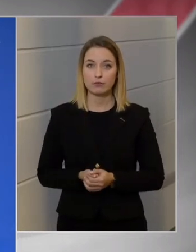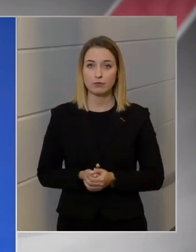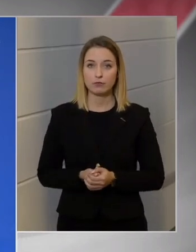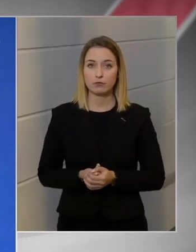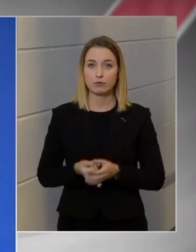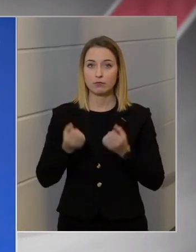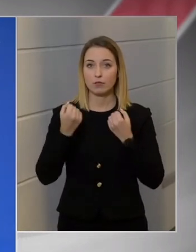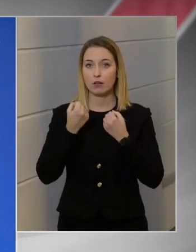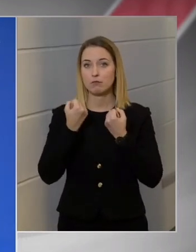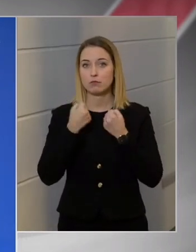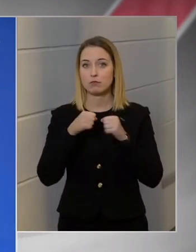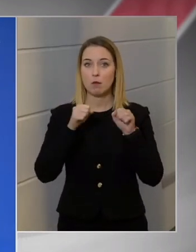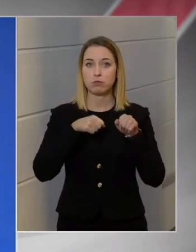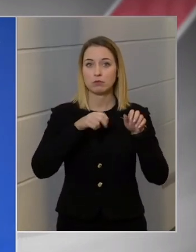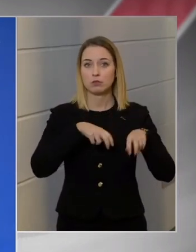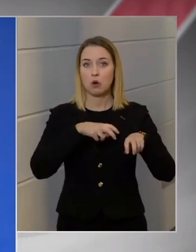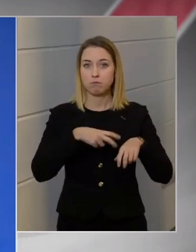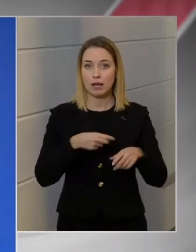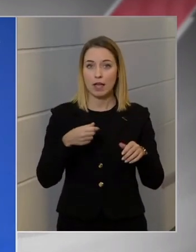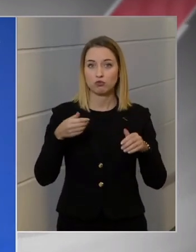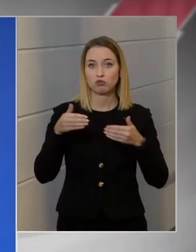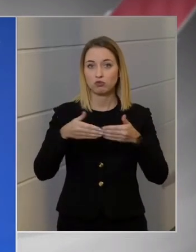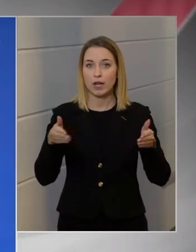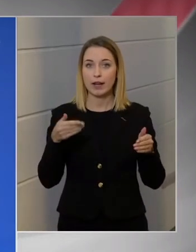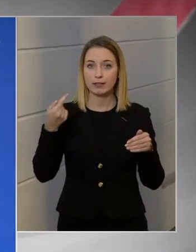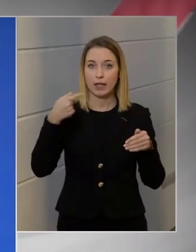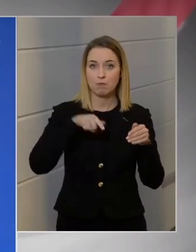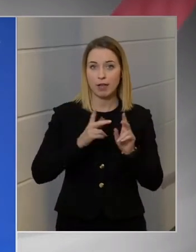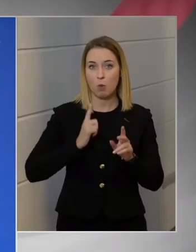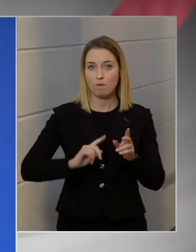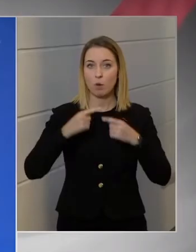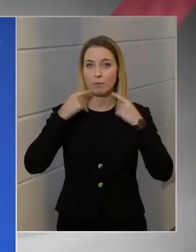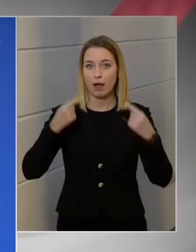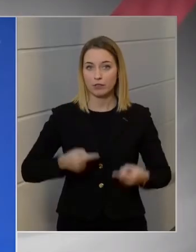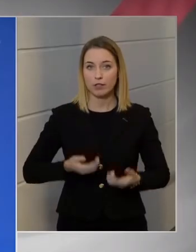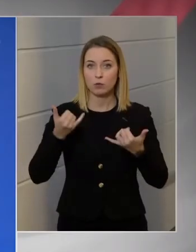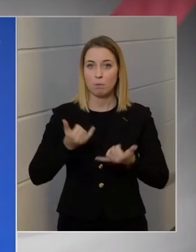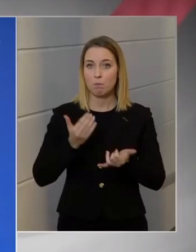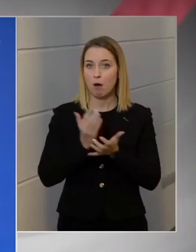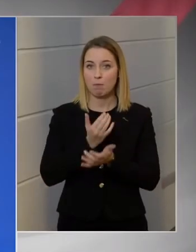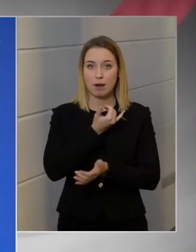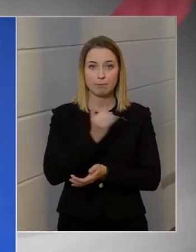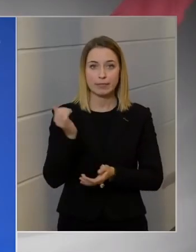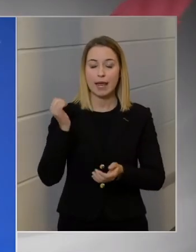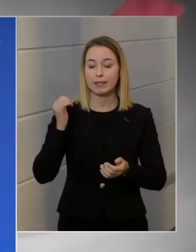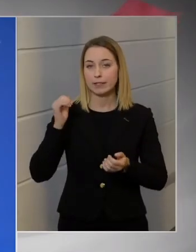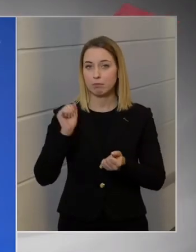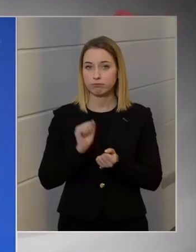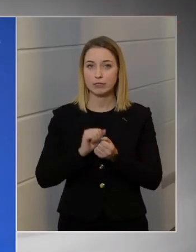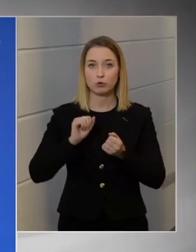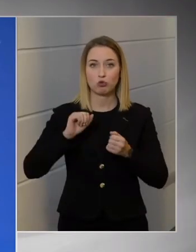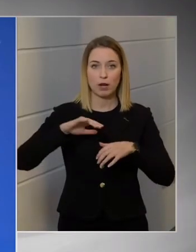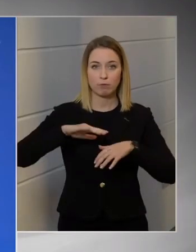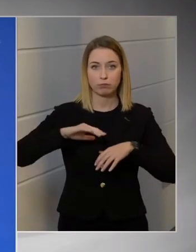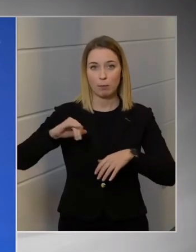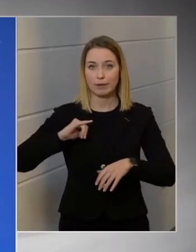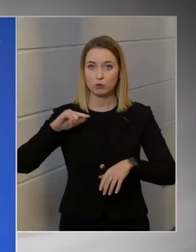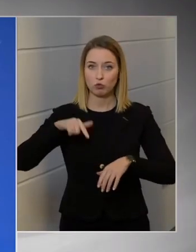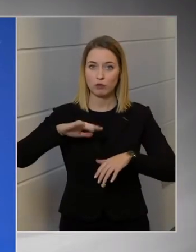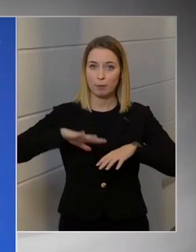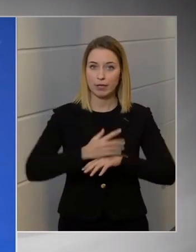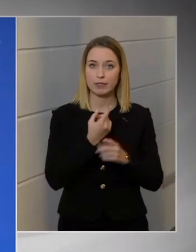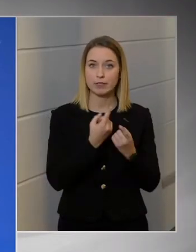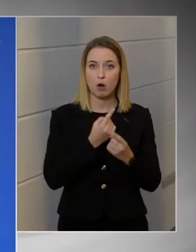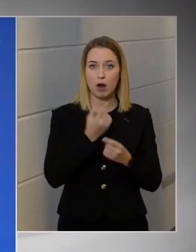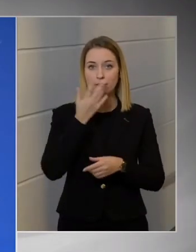a szabadrablás keretei között meghatározott volt. Tehát ma már mindenki biztonságban érzi magát, és tudja, hogyha a kórházba kerül, akkor mondjuk